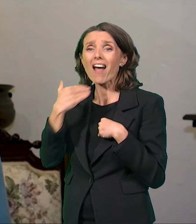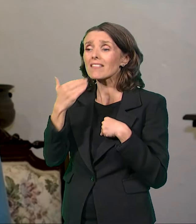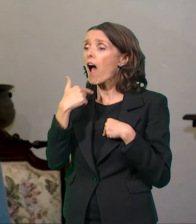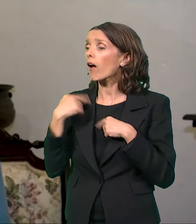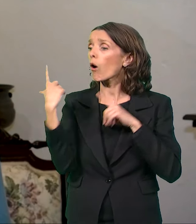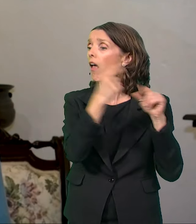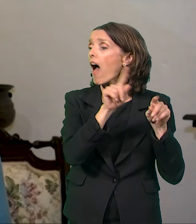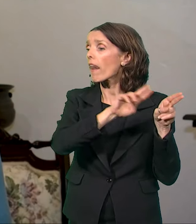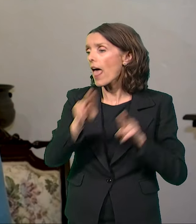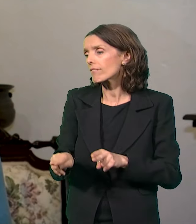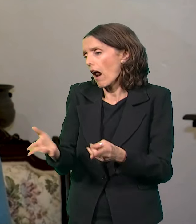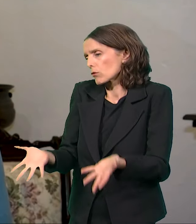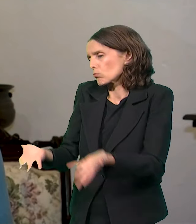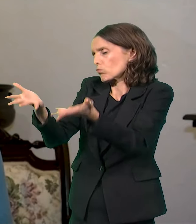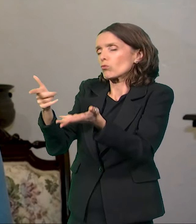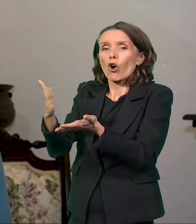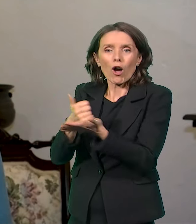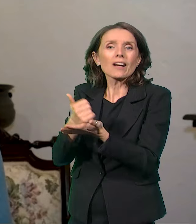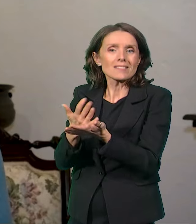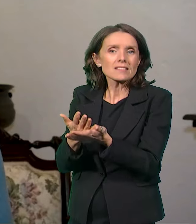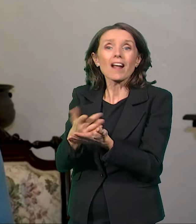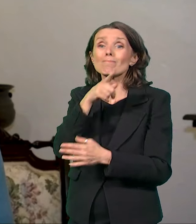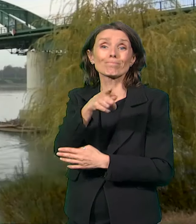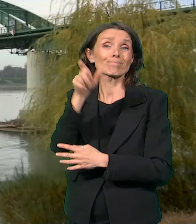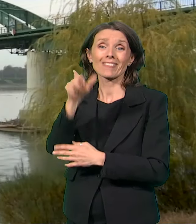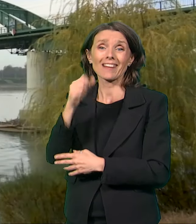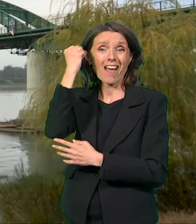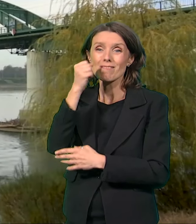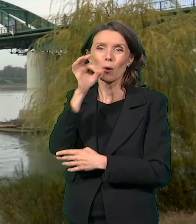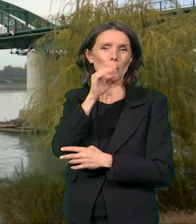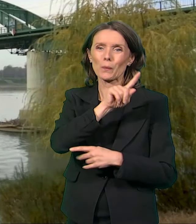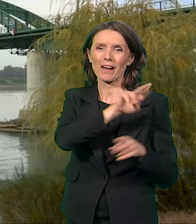a sa njima i Risto, gradili tu čitavu trgovačku imperiju.